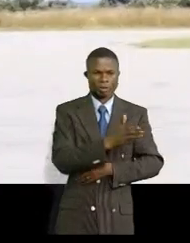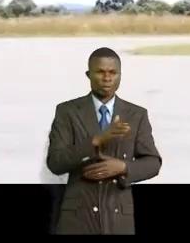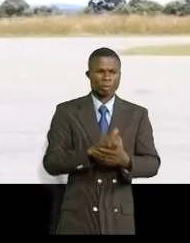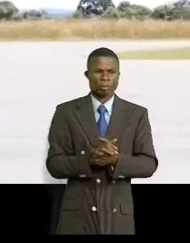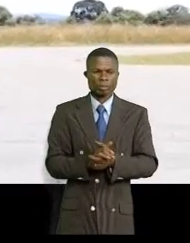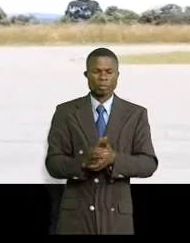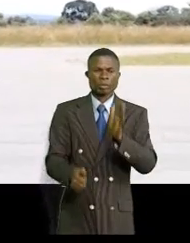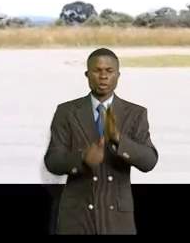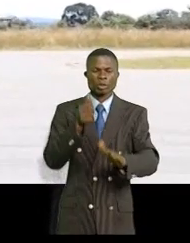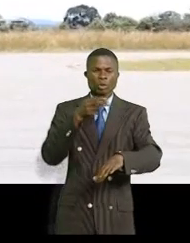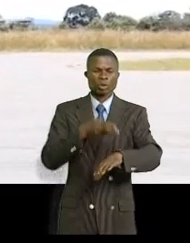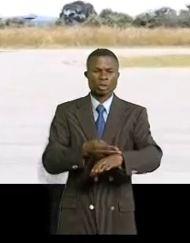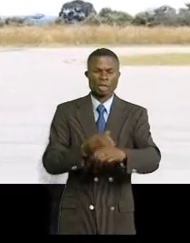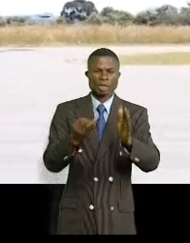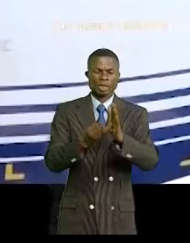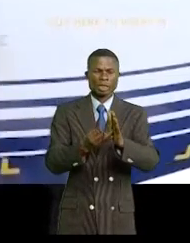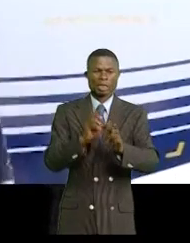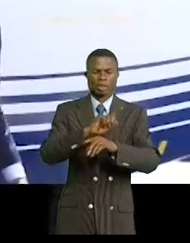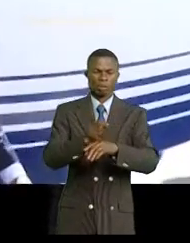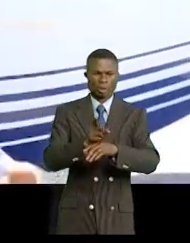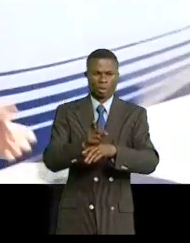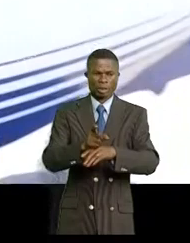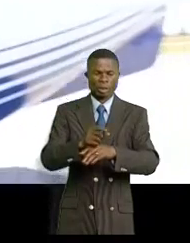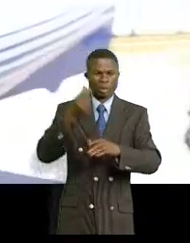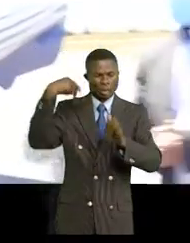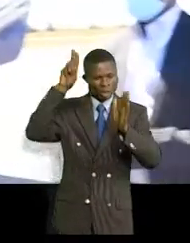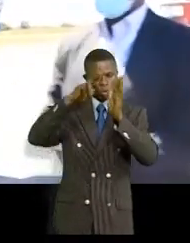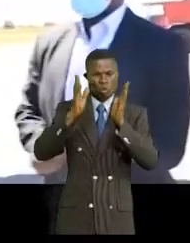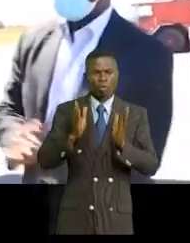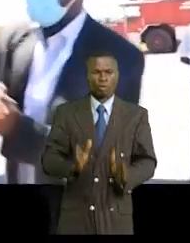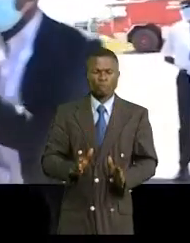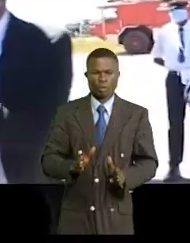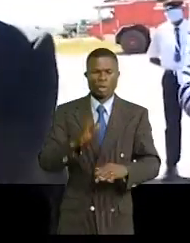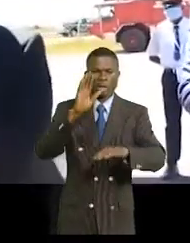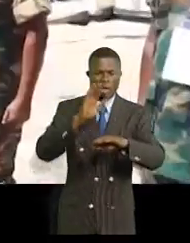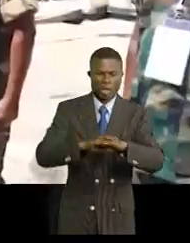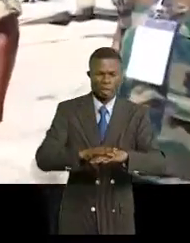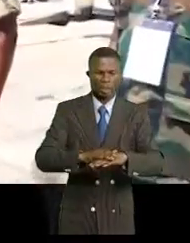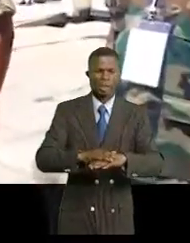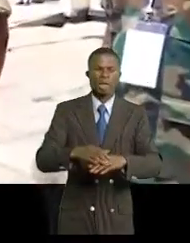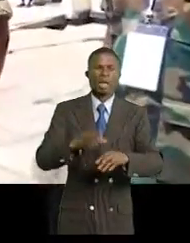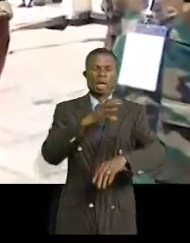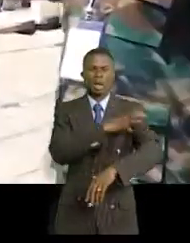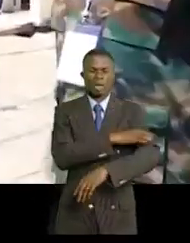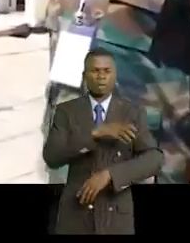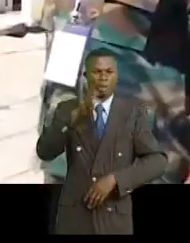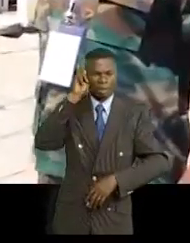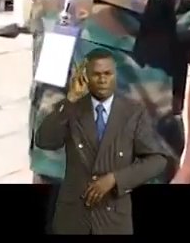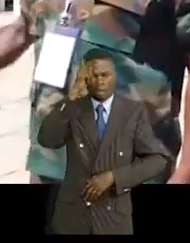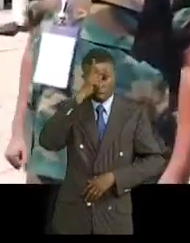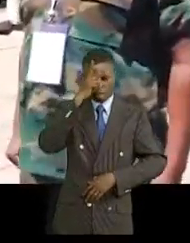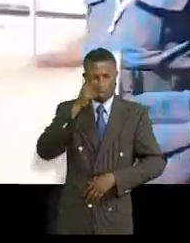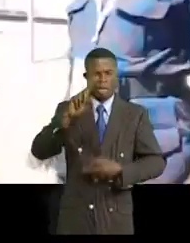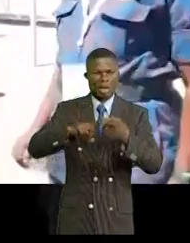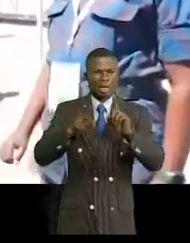11h25 que le gouvernement du Oukatanga foulait le saut des Mansa capitale de la province ambienne de l'Ouapula accueilli à l'aéroport par son